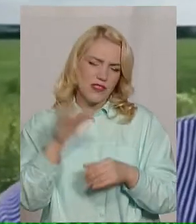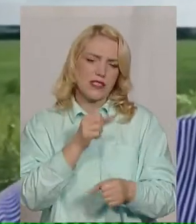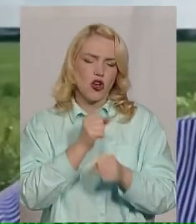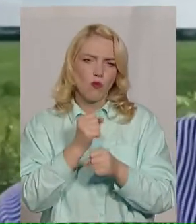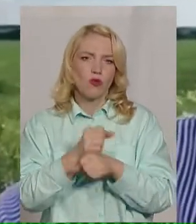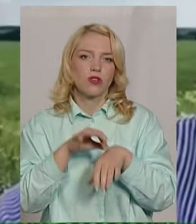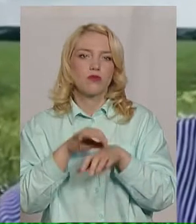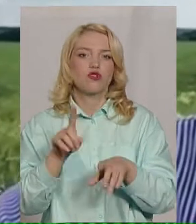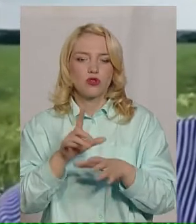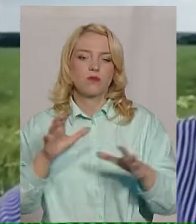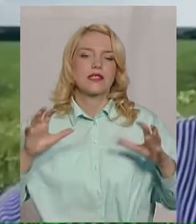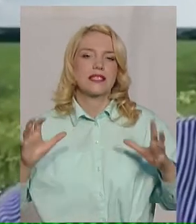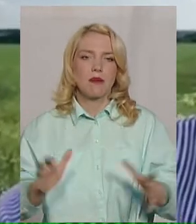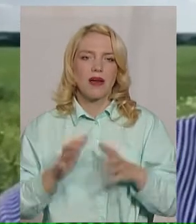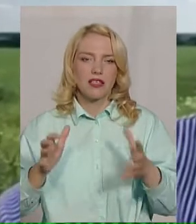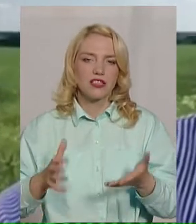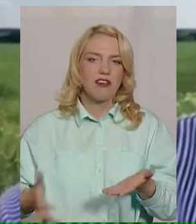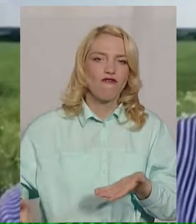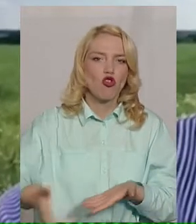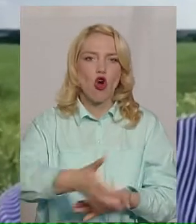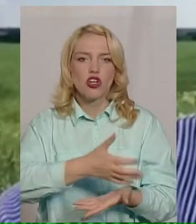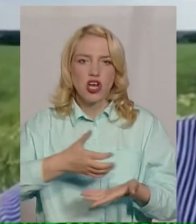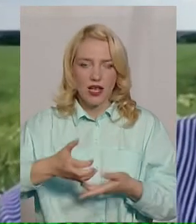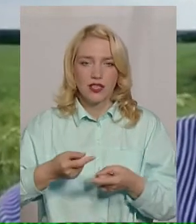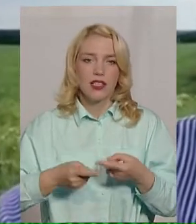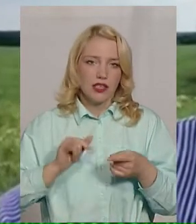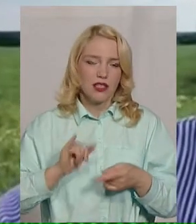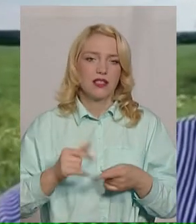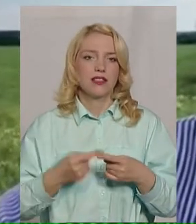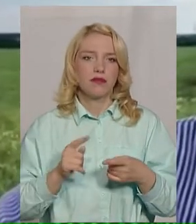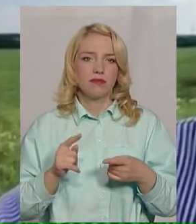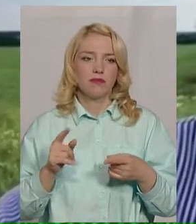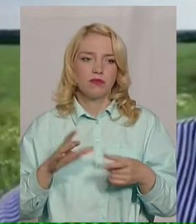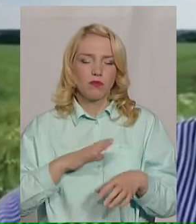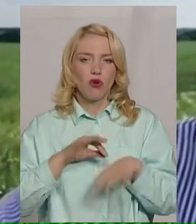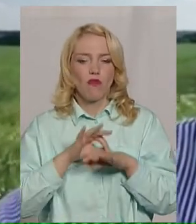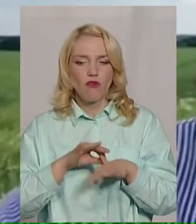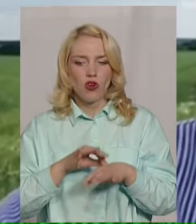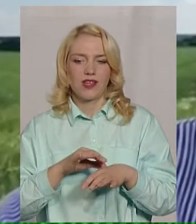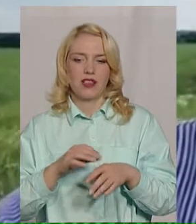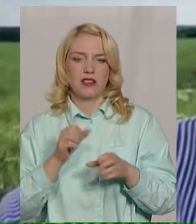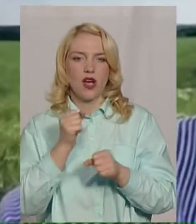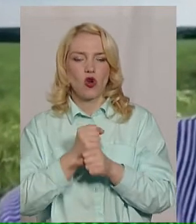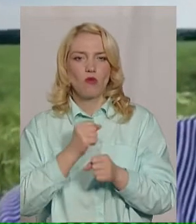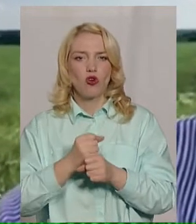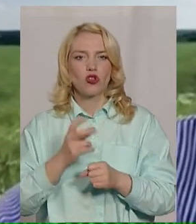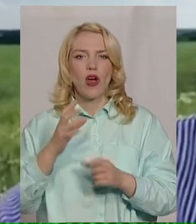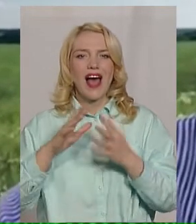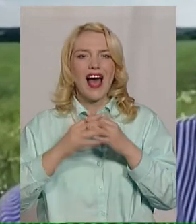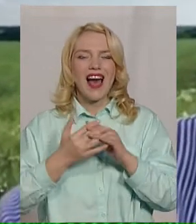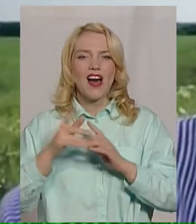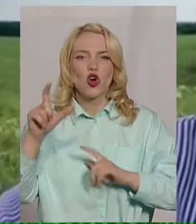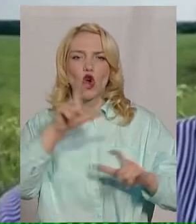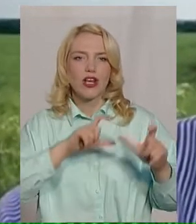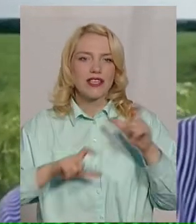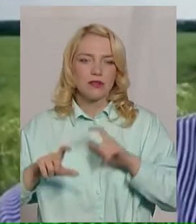зберегти врожай. Подекуди приходилося зупиняти роботи по веденню агрохімічних засобів, тому що коли